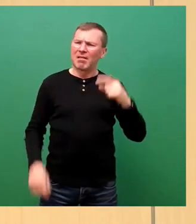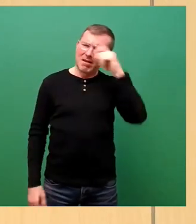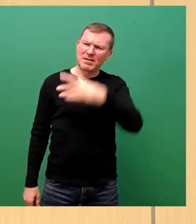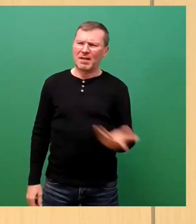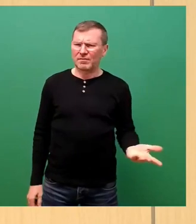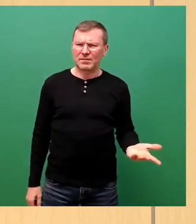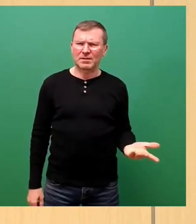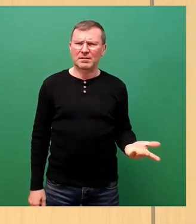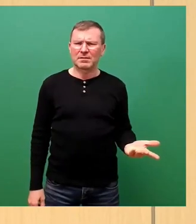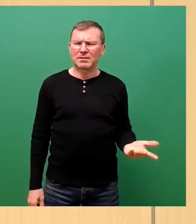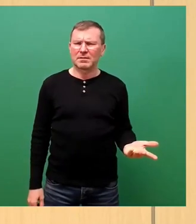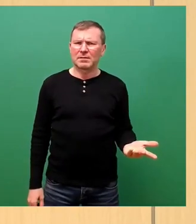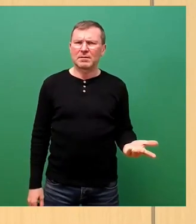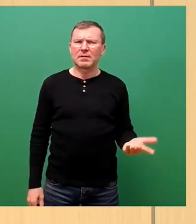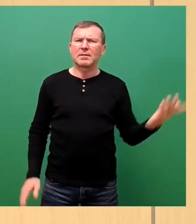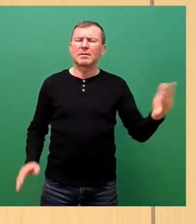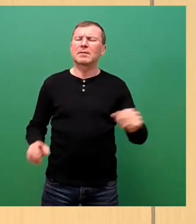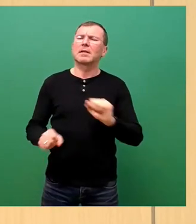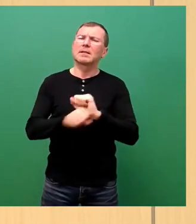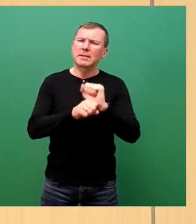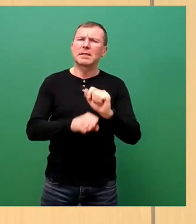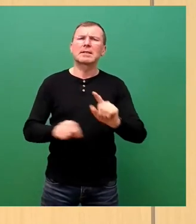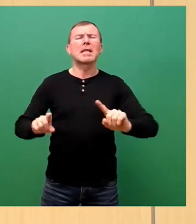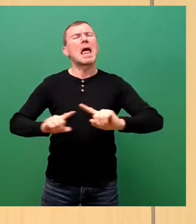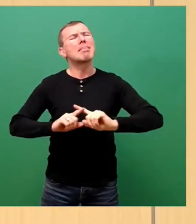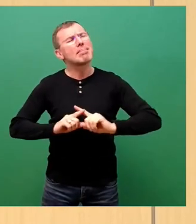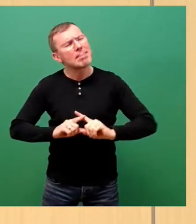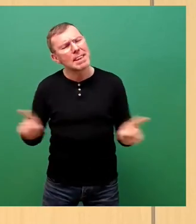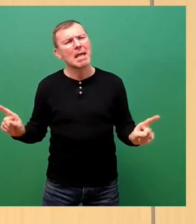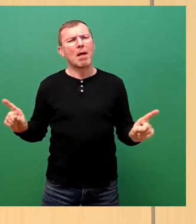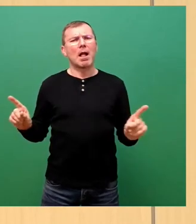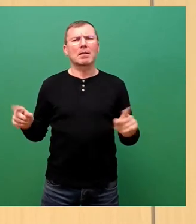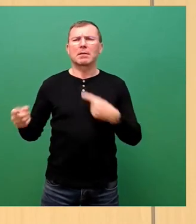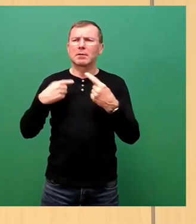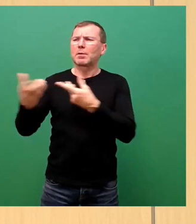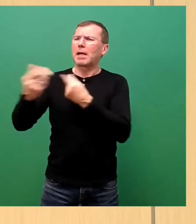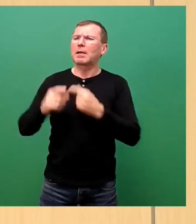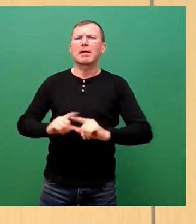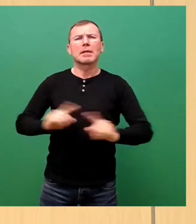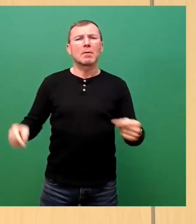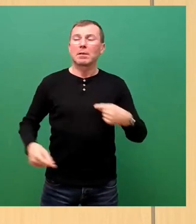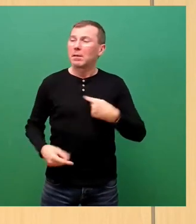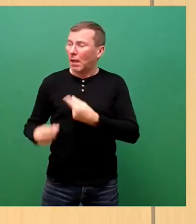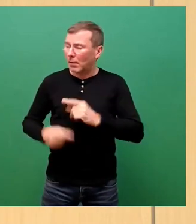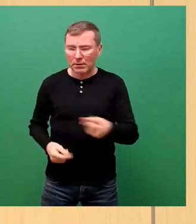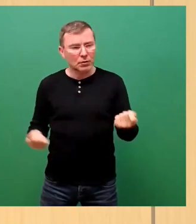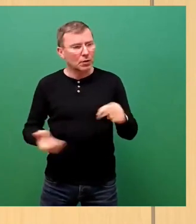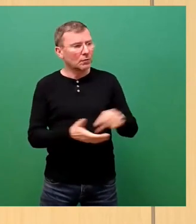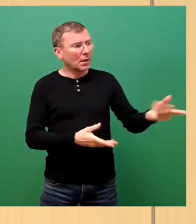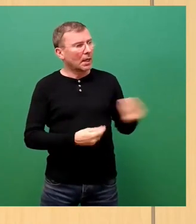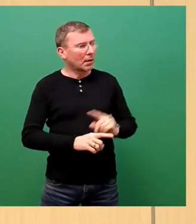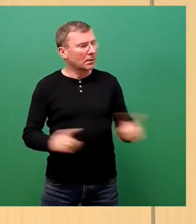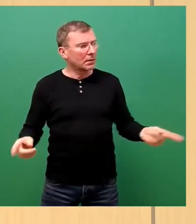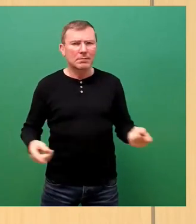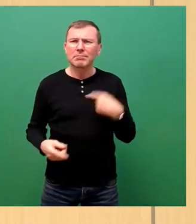die Dissidenten sind niemals zu irgendwelchen Gesprächen eingeladen worden. Ich bin nicht eingeladen worden bei der Geschäftsstelle, ich habe nochmal gefragt, niemals.